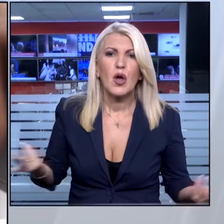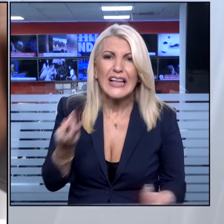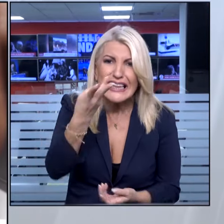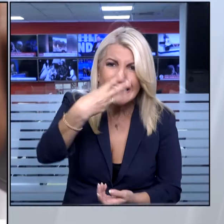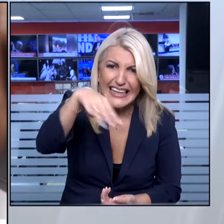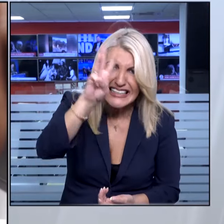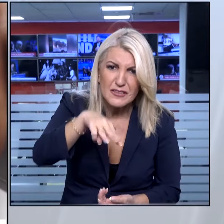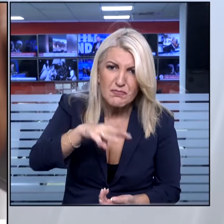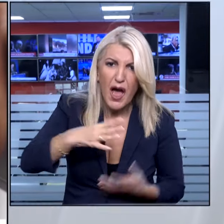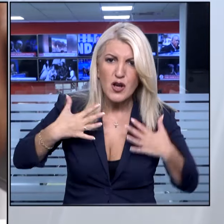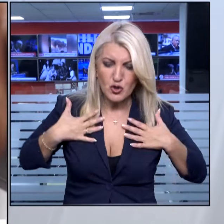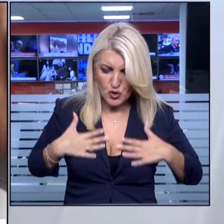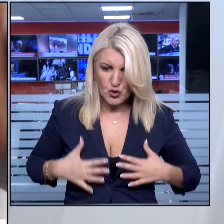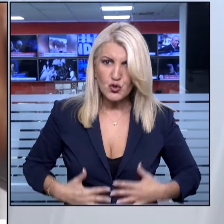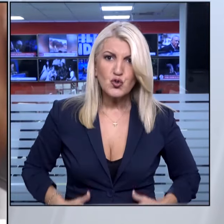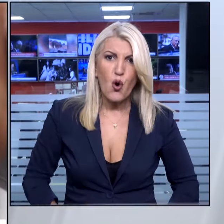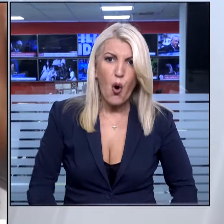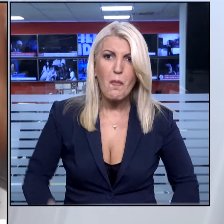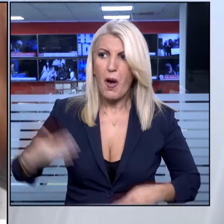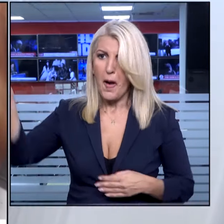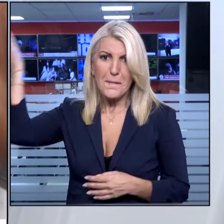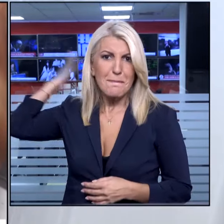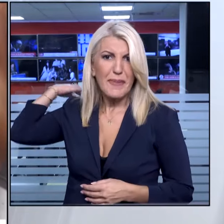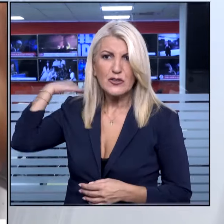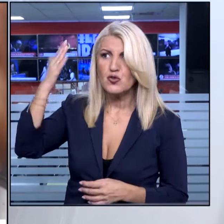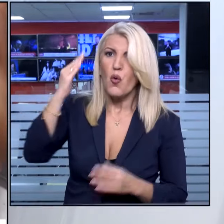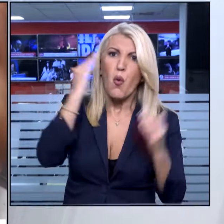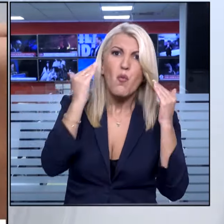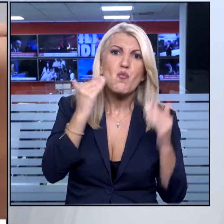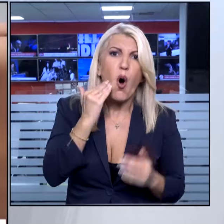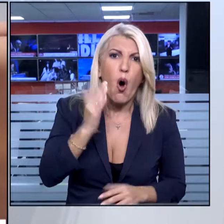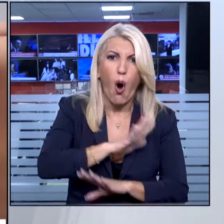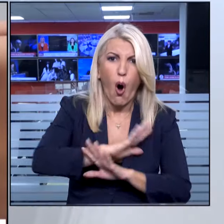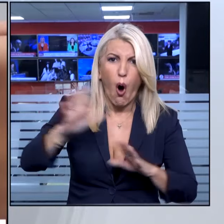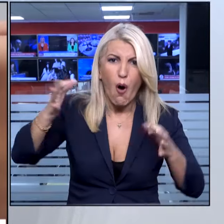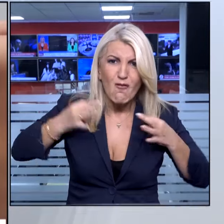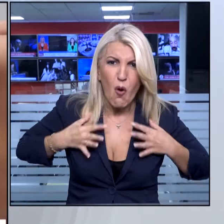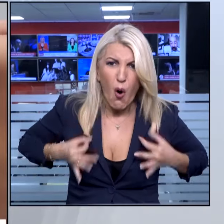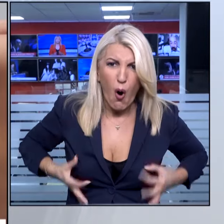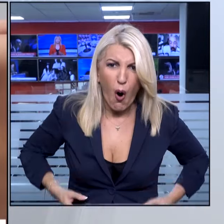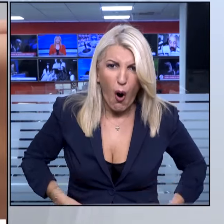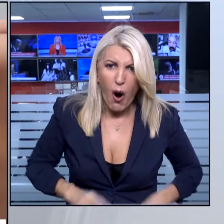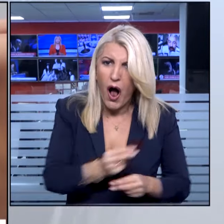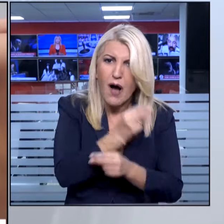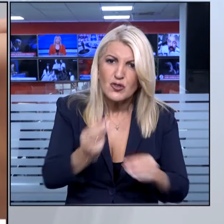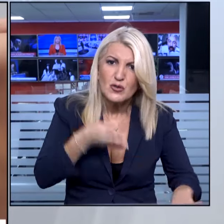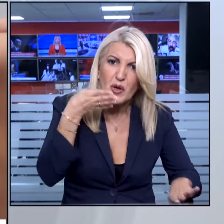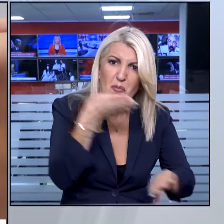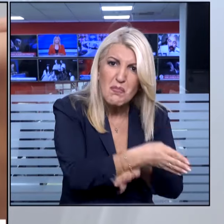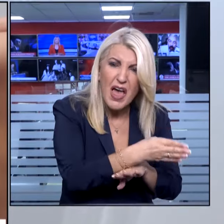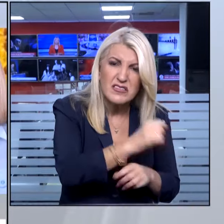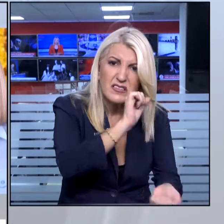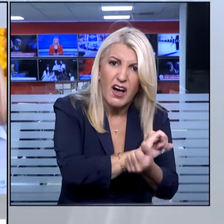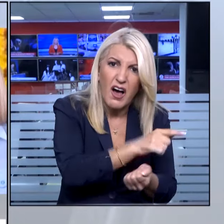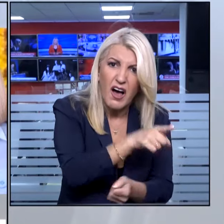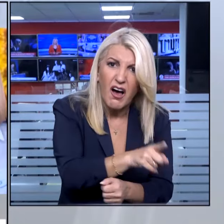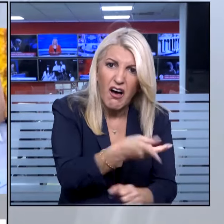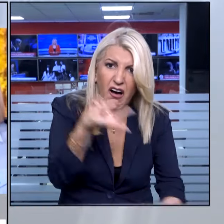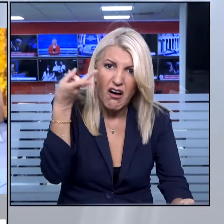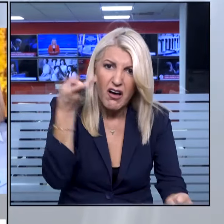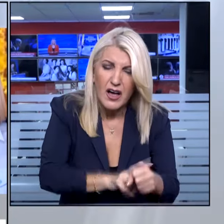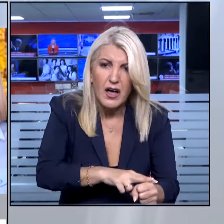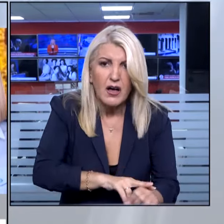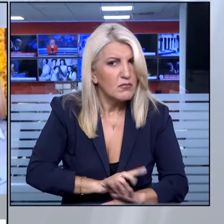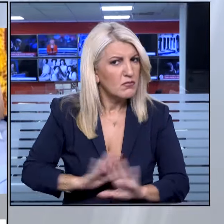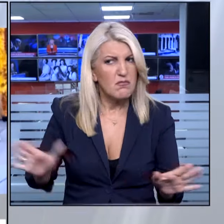σώμα, μπρος-πίσω, και καταλήγει στο θάνατο. Είναι μια δολοφονία στα χέρια τους για μας αυτό. Δεν υπάρχει